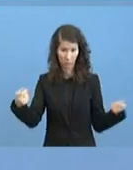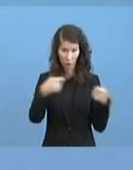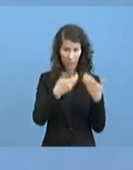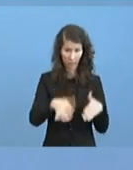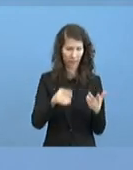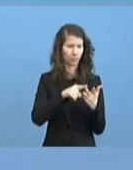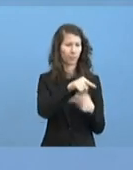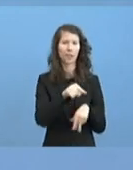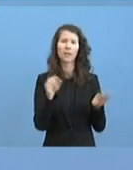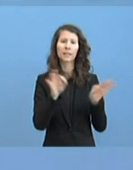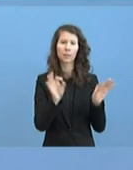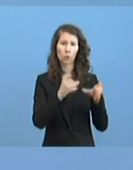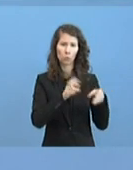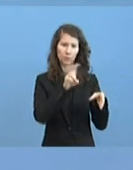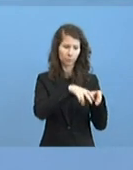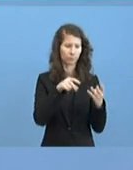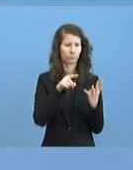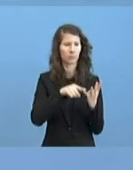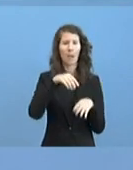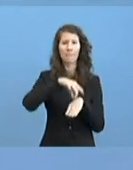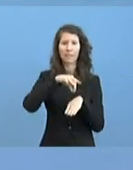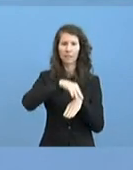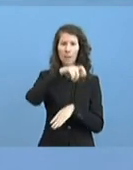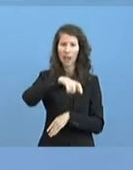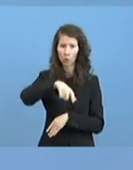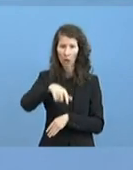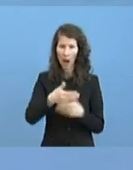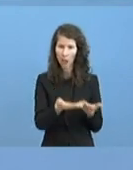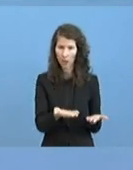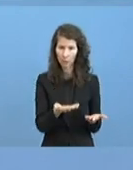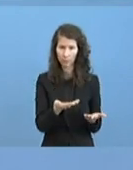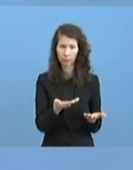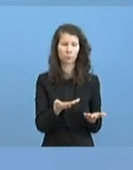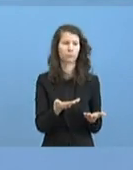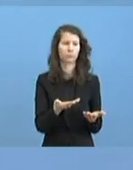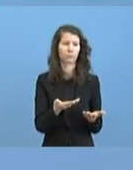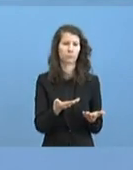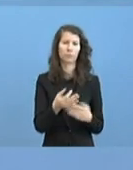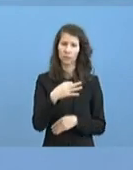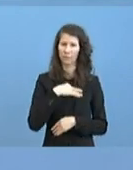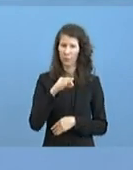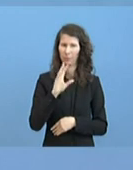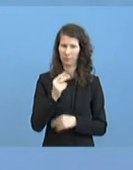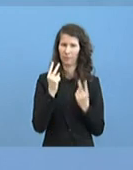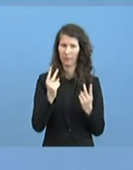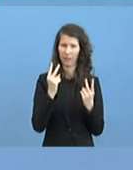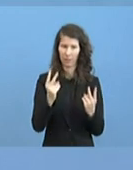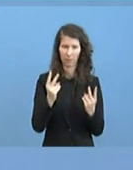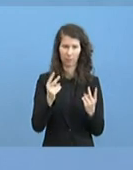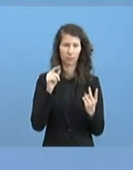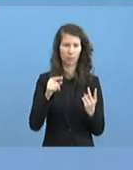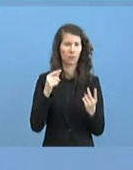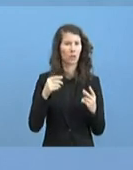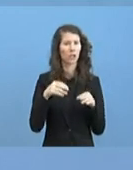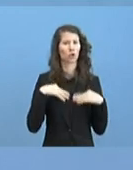Gehören sie zum medizinischen Personal? Also für uns natürlich von ganz besonderer Bedeutung ist auch die Aufrechterhaltung des